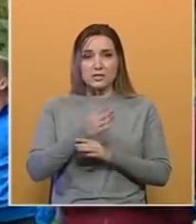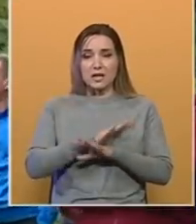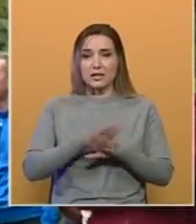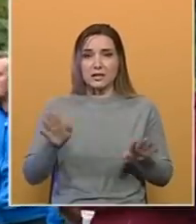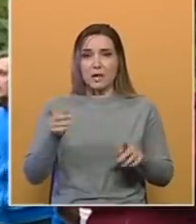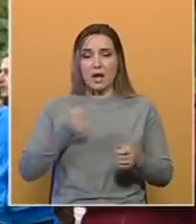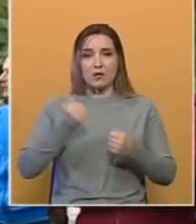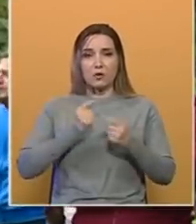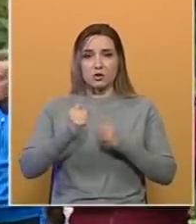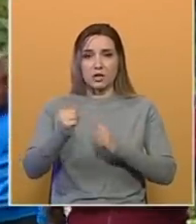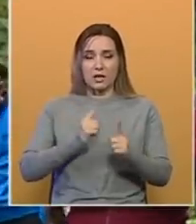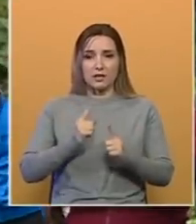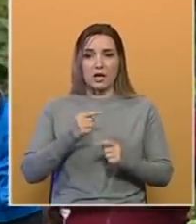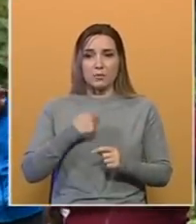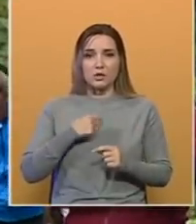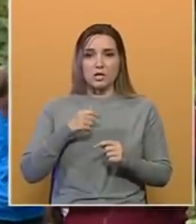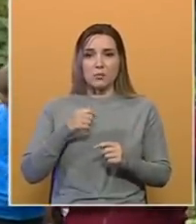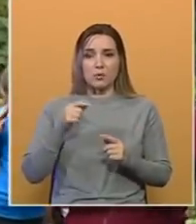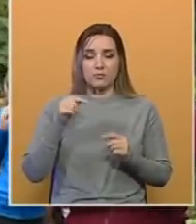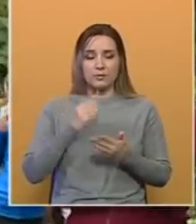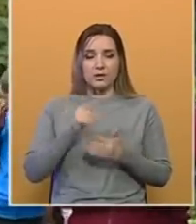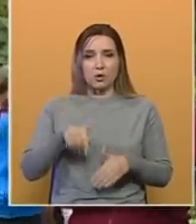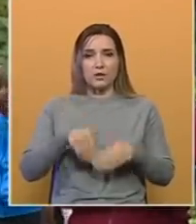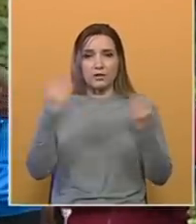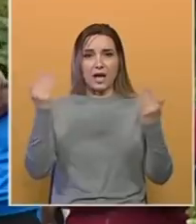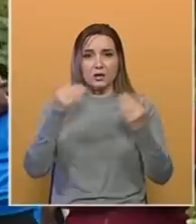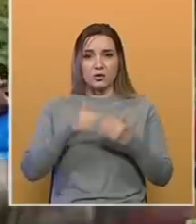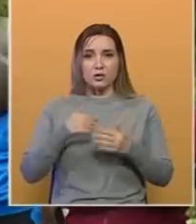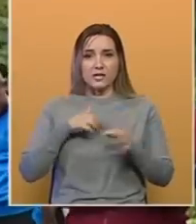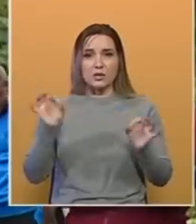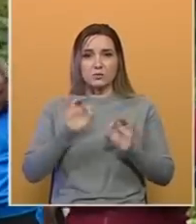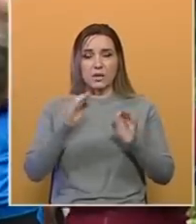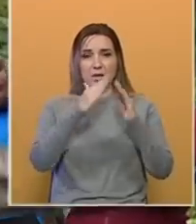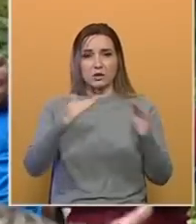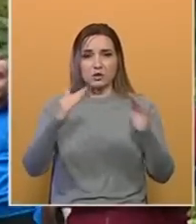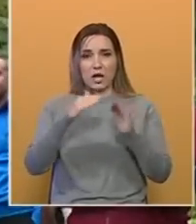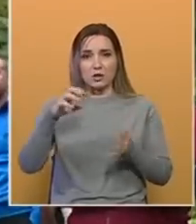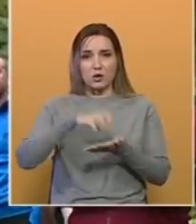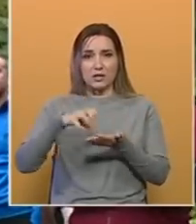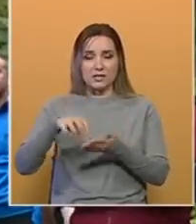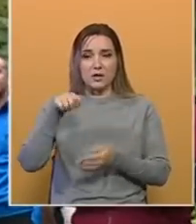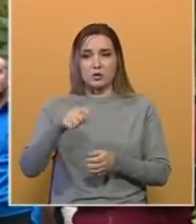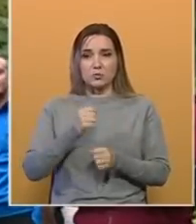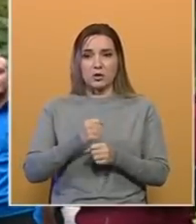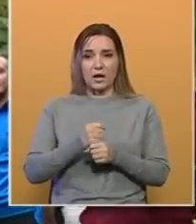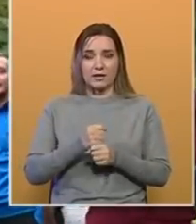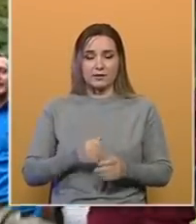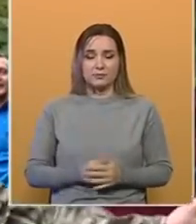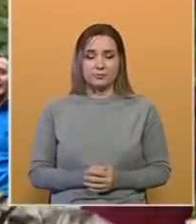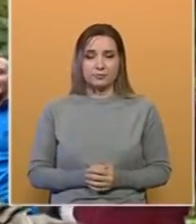nema možnje. I kraj priče. Mi ćemo danočno ovde biti, ja sam spreman da šatore razapnemo i ovde ćemo to uraditi. Tu drugi nema.